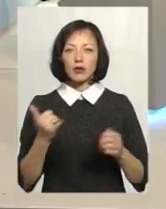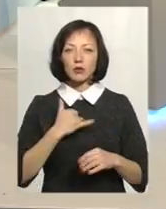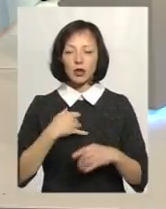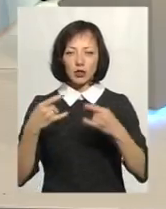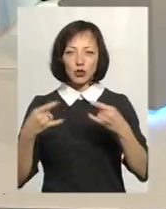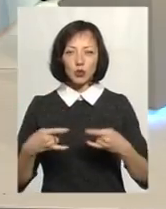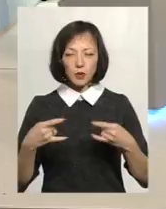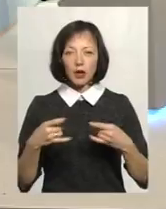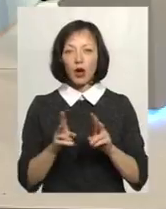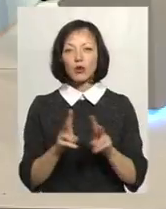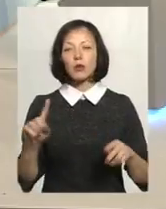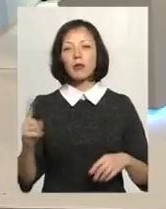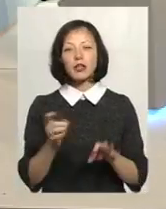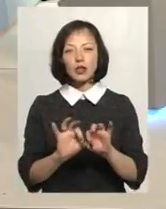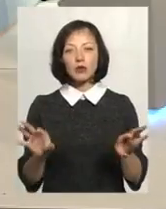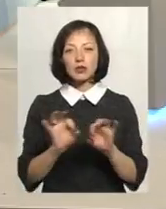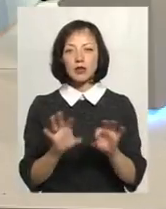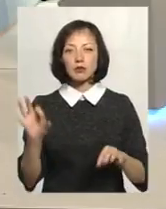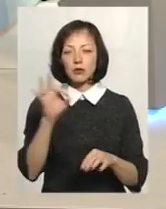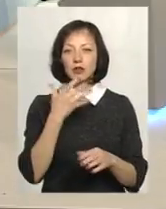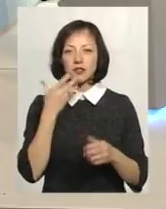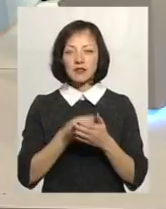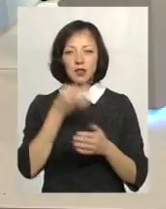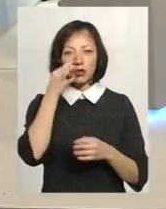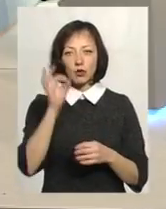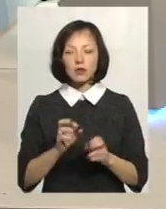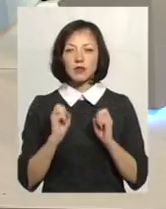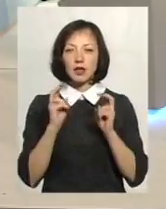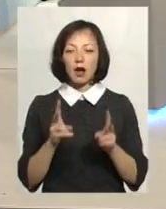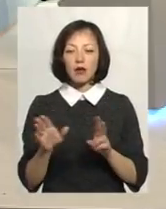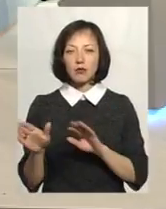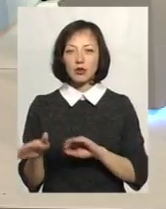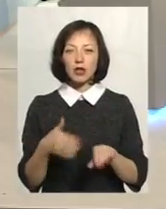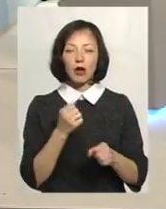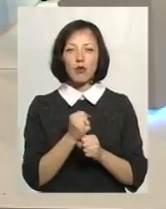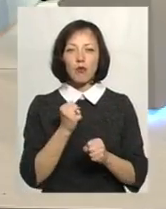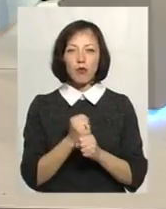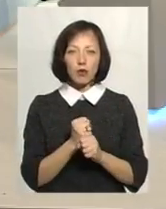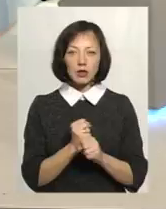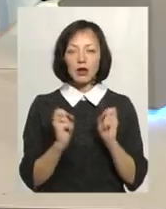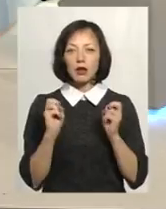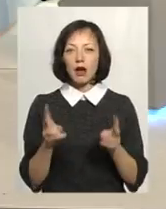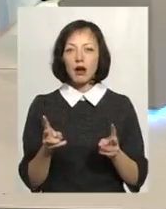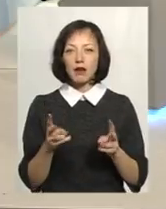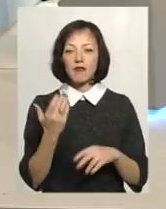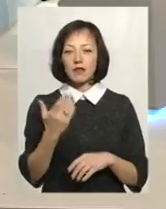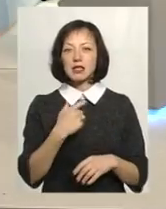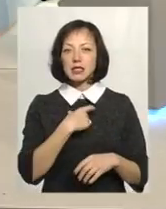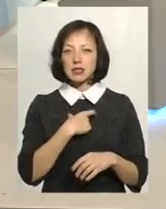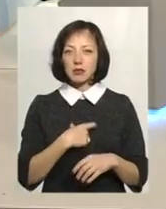студії. Хто перший розкаже нам про свій досвід, як прийшла робота, як ви